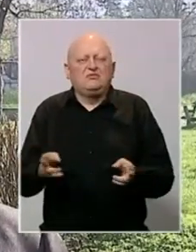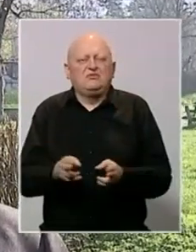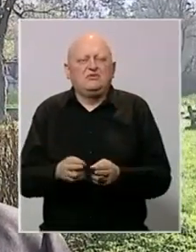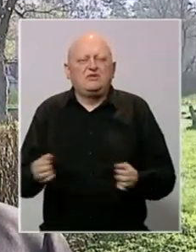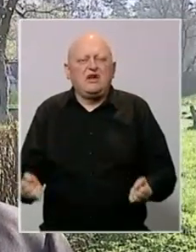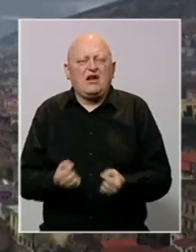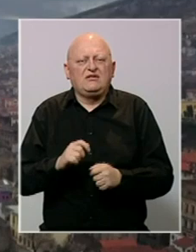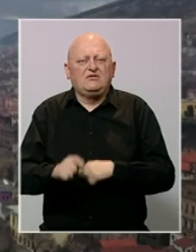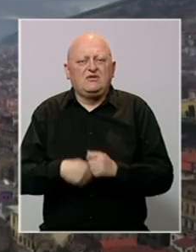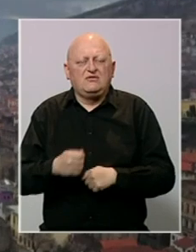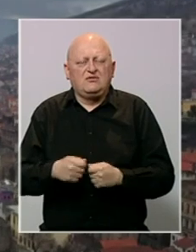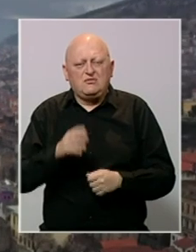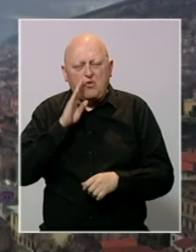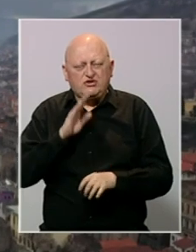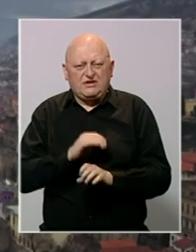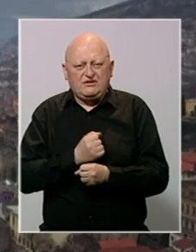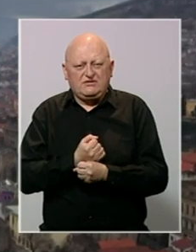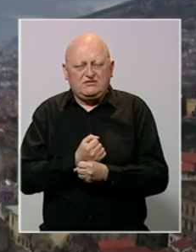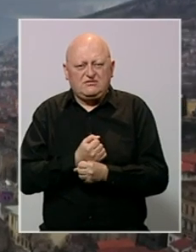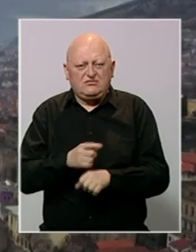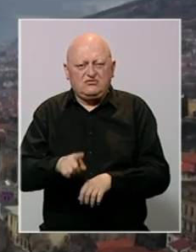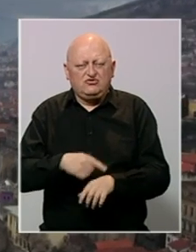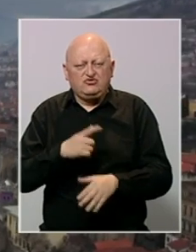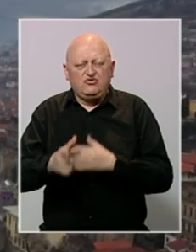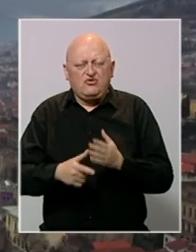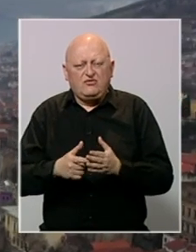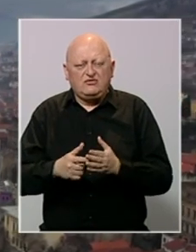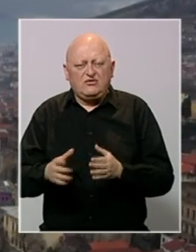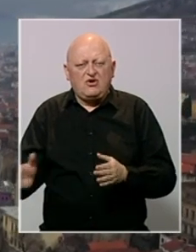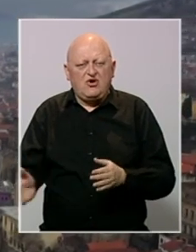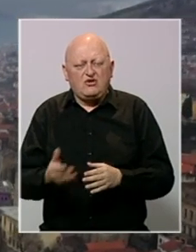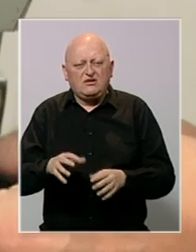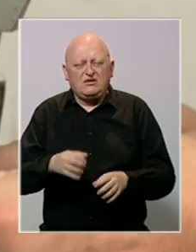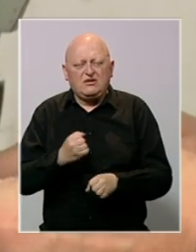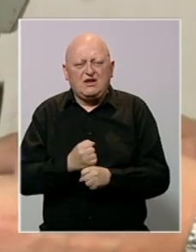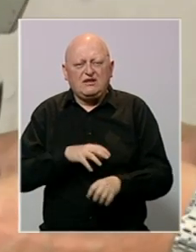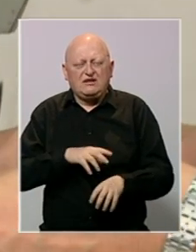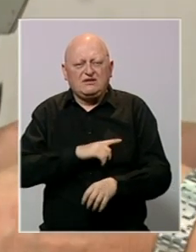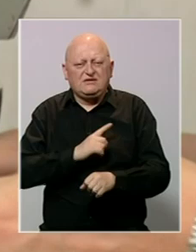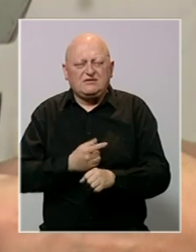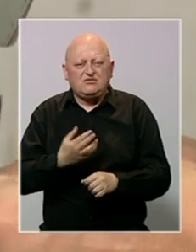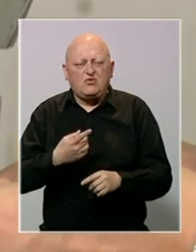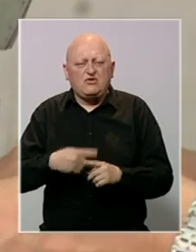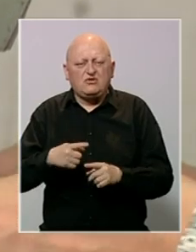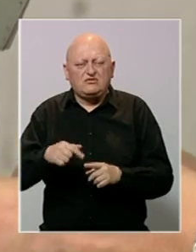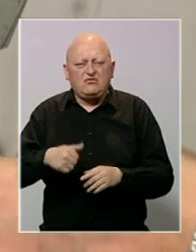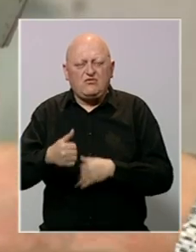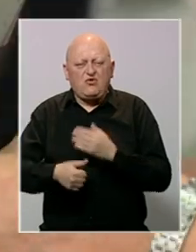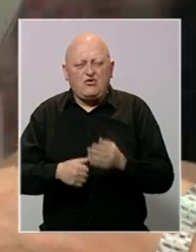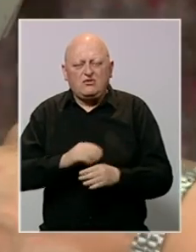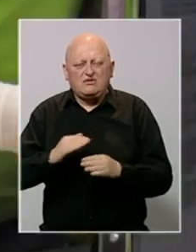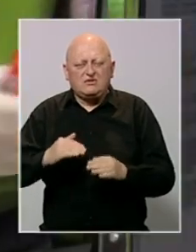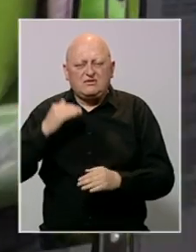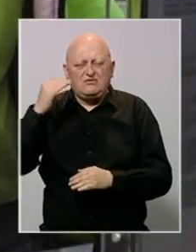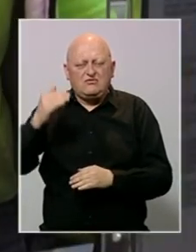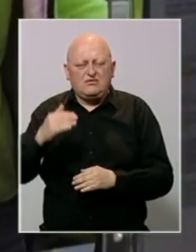aktivnosti poslalne. Bosna i Hercegovina se duže vrijeme soočava sa odlibom radne snage. Ove godine, zbog nedostatka strategije na svim